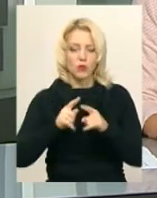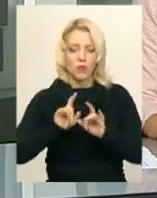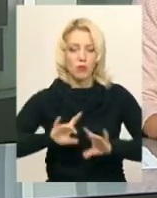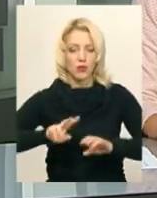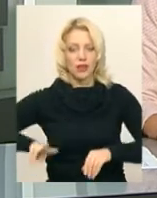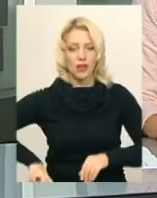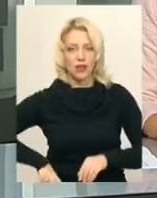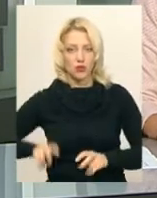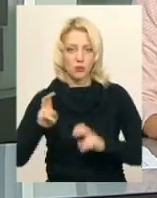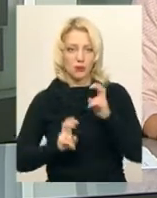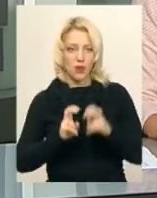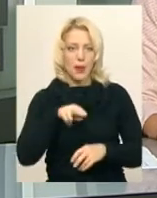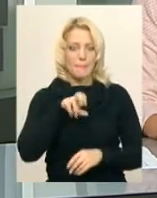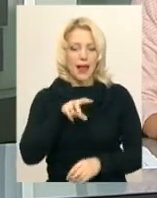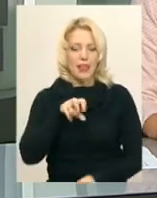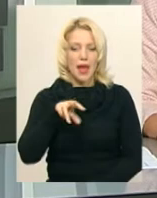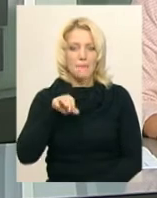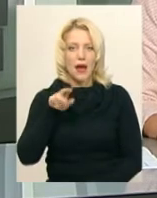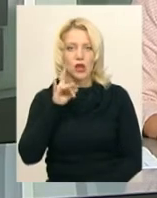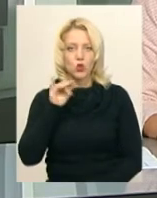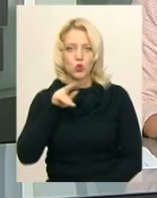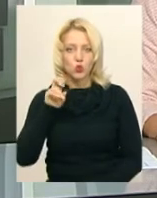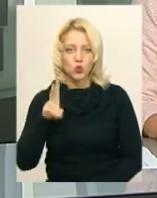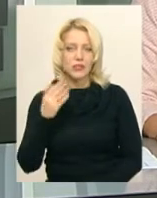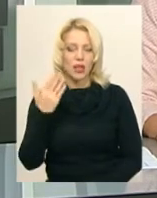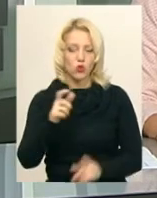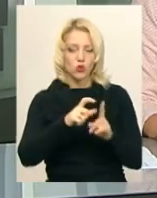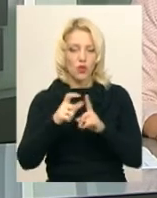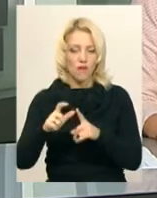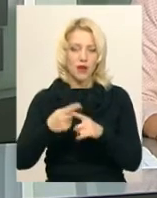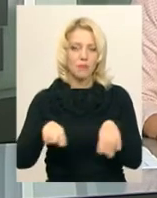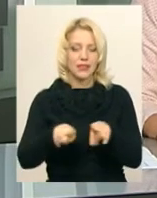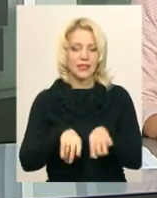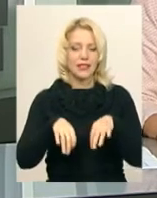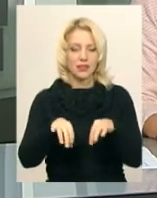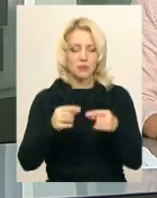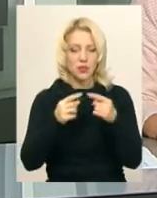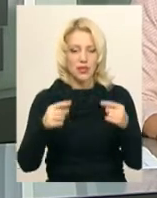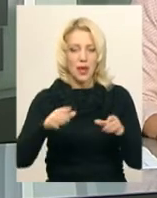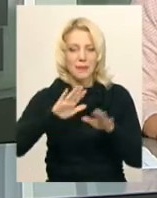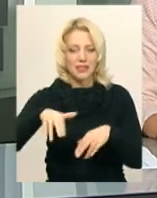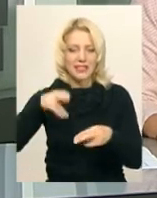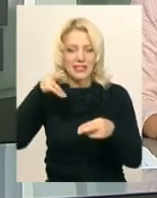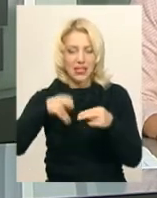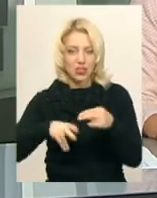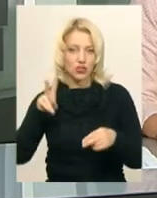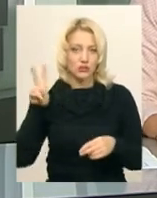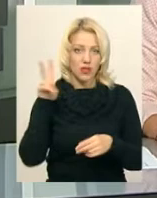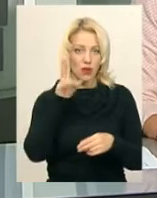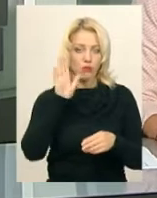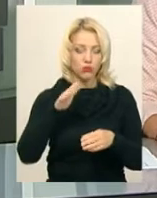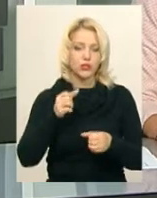підприємства Віктор Пеламарчук. За його словами, такий транспортний засіб після закінчення контактної мережі може їхати до 20